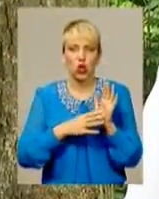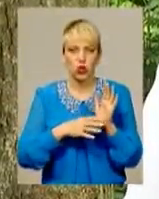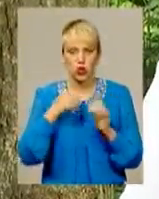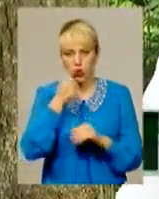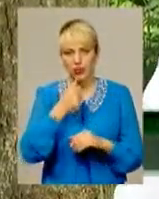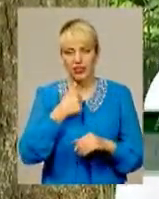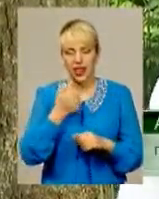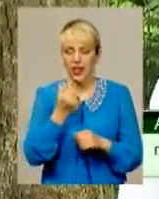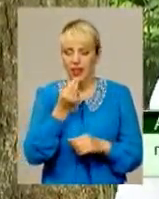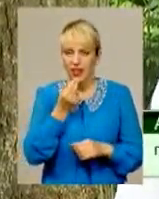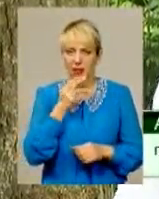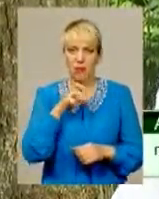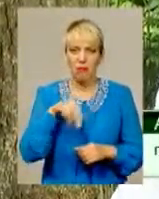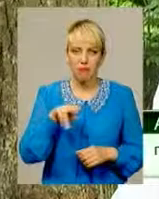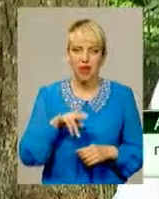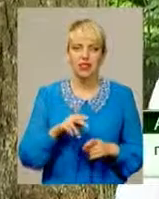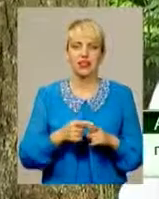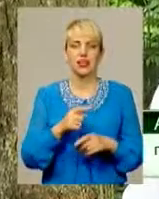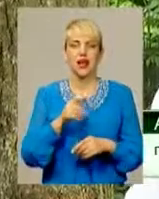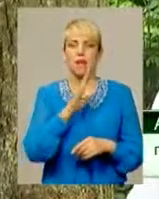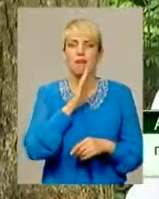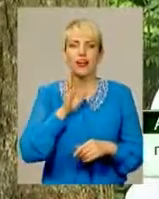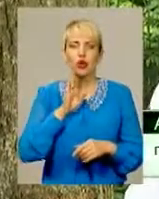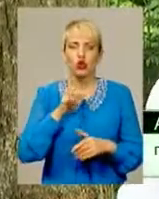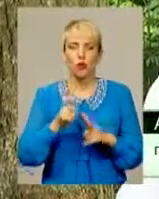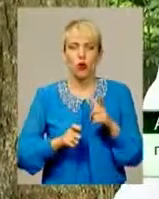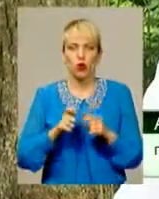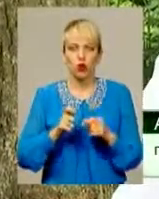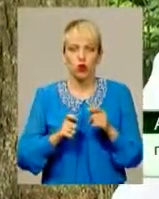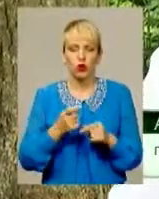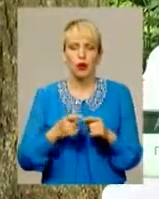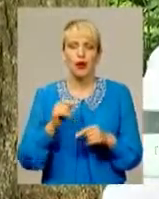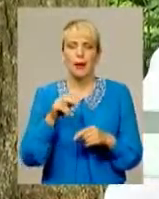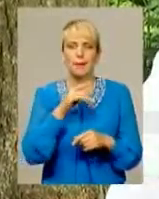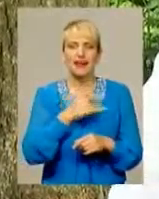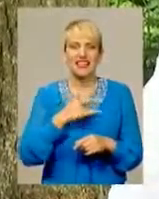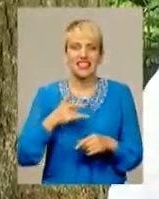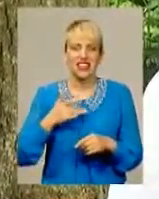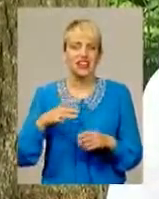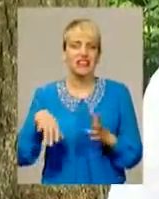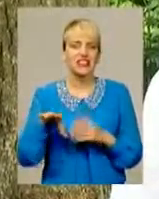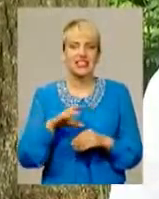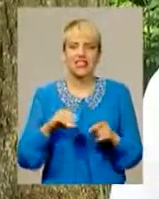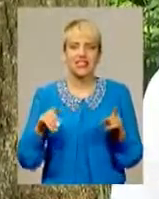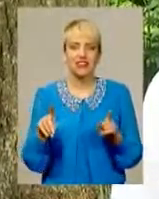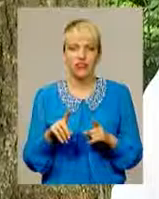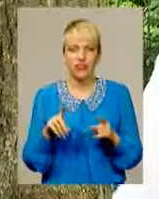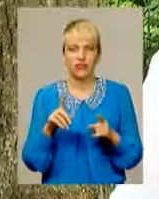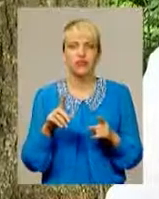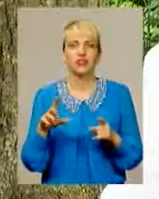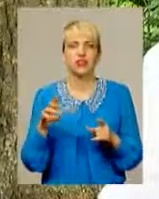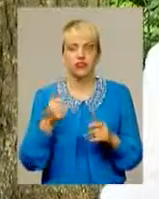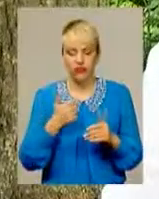їм і маточне молочкою вживаю, і пильцу, і всі-всі продукти бджільниста сам. І